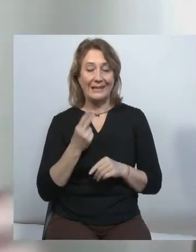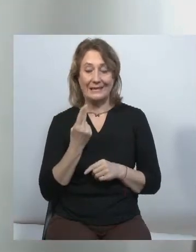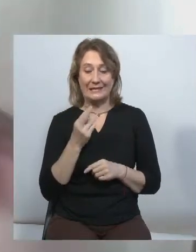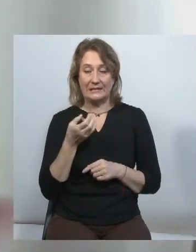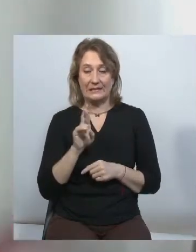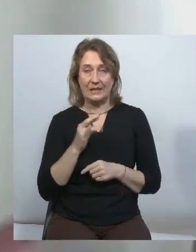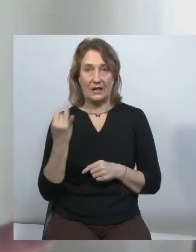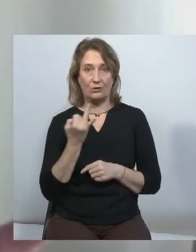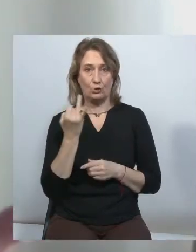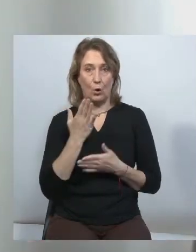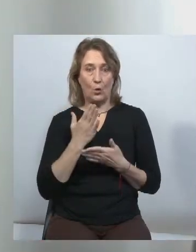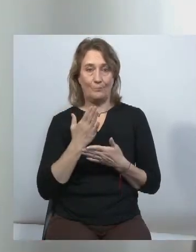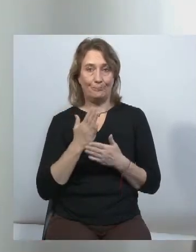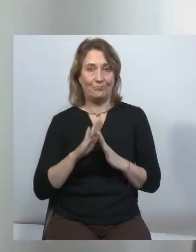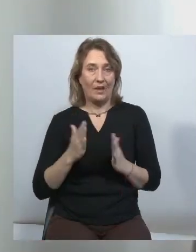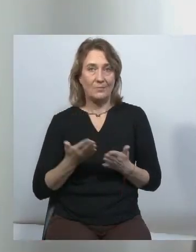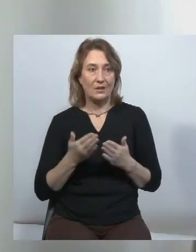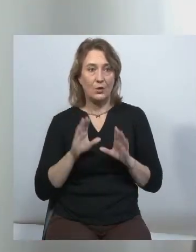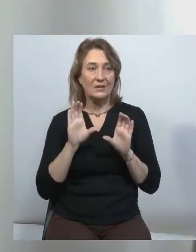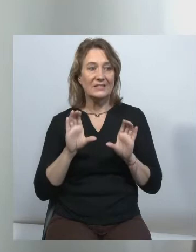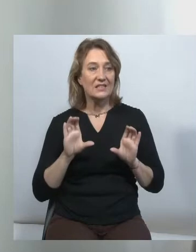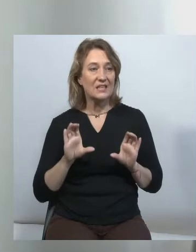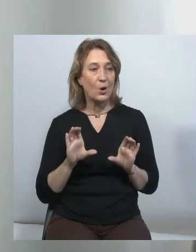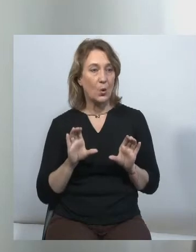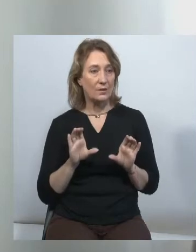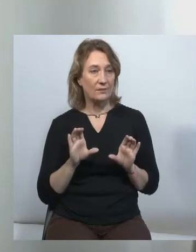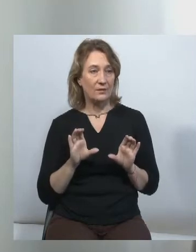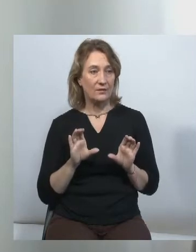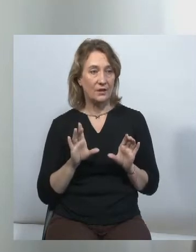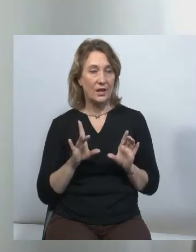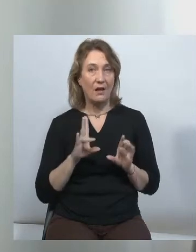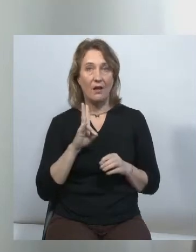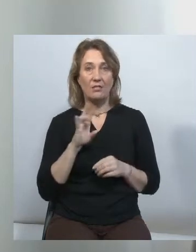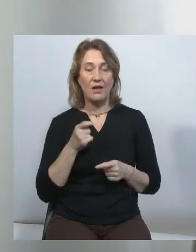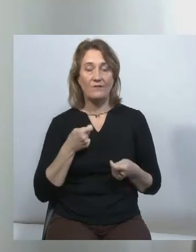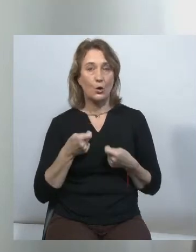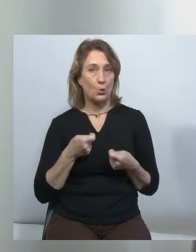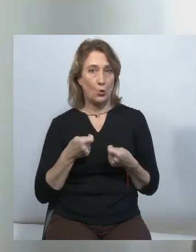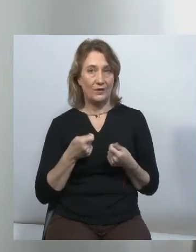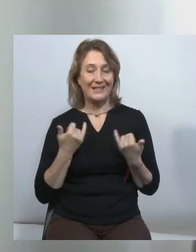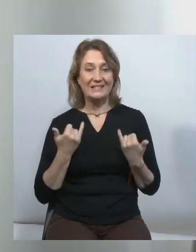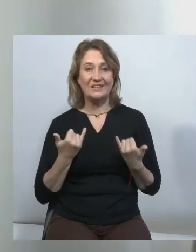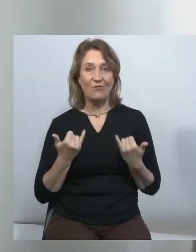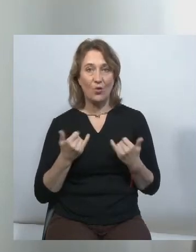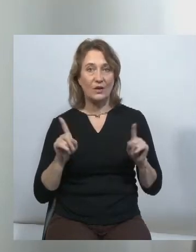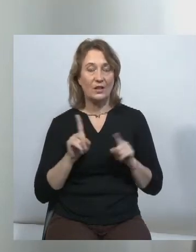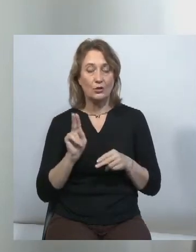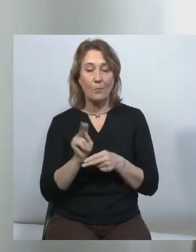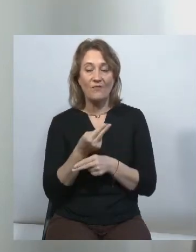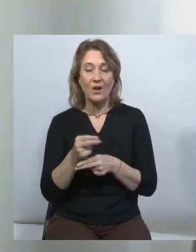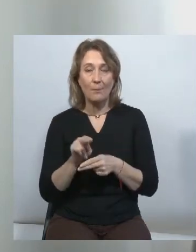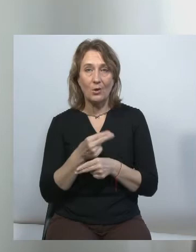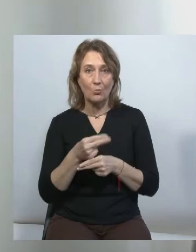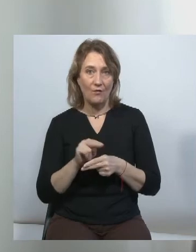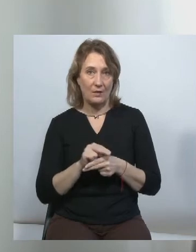абсолютно ніяк незаконом не врегульована. Сьогодні, щоб це випробувати, ми